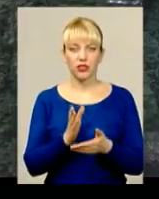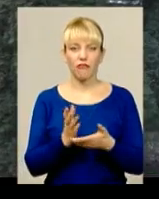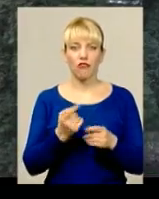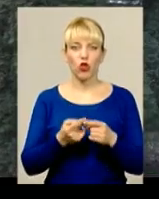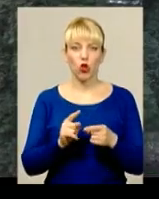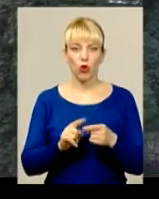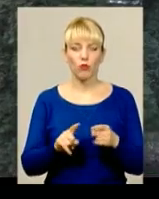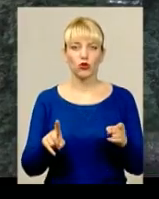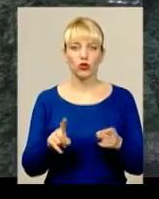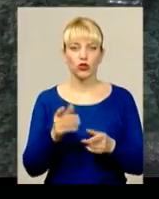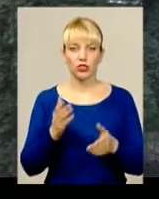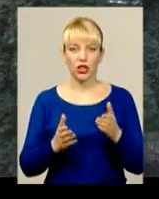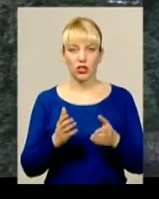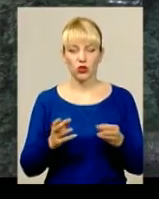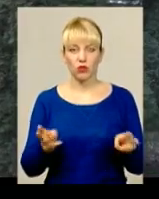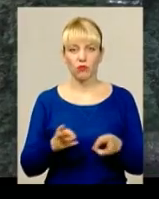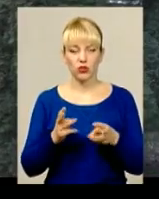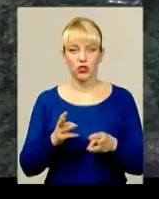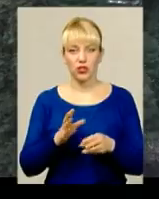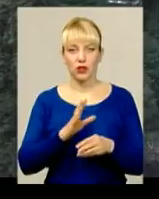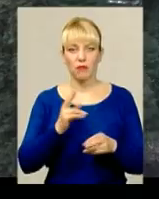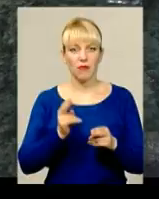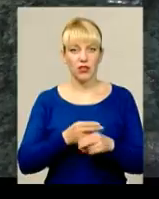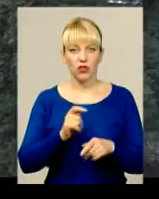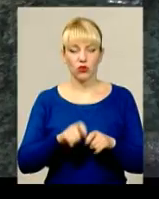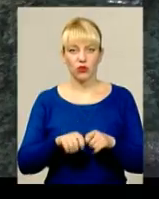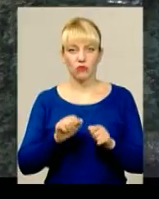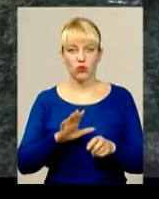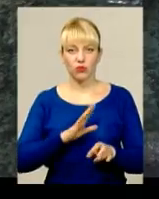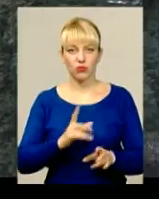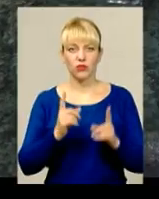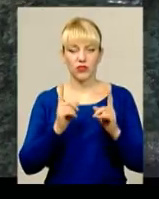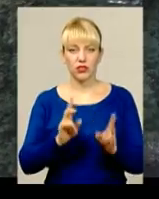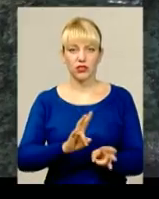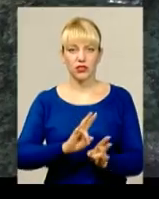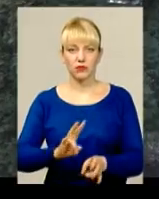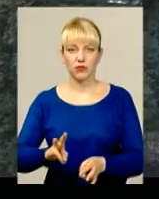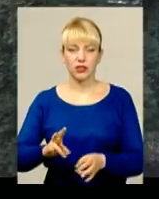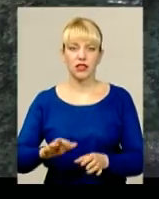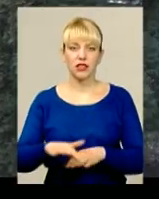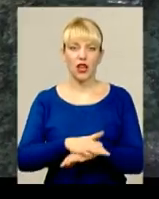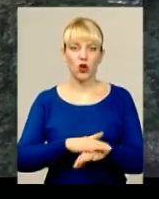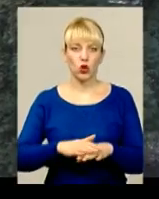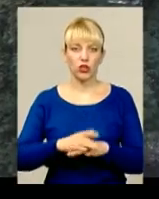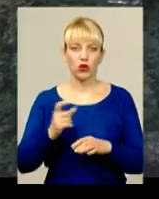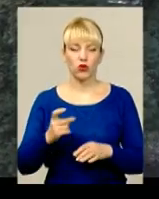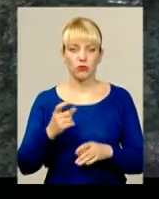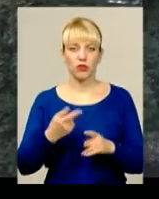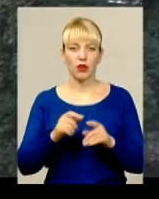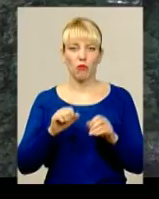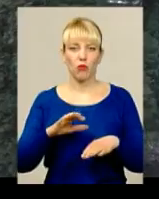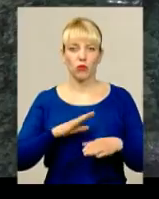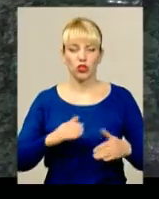якщо пожежа вийде з-під контролю, вона може завдати дуже значних збитків саме народному господарству. Може прийти на житловий будинок,